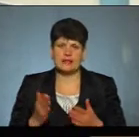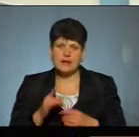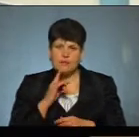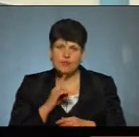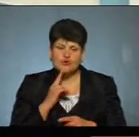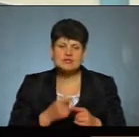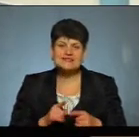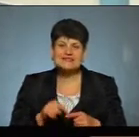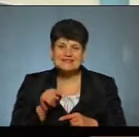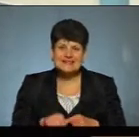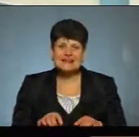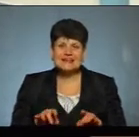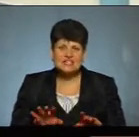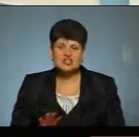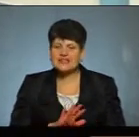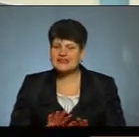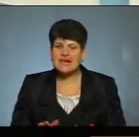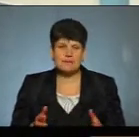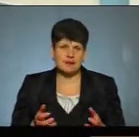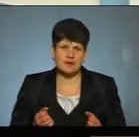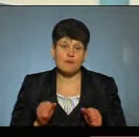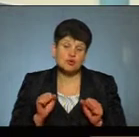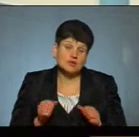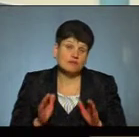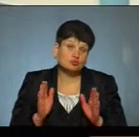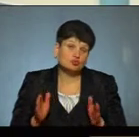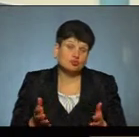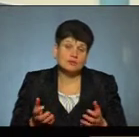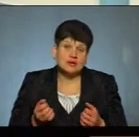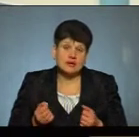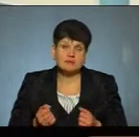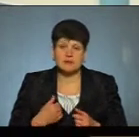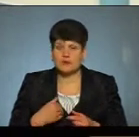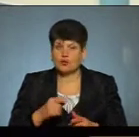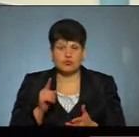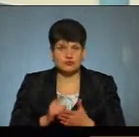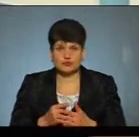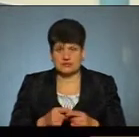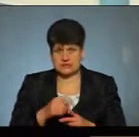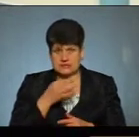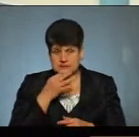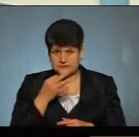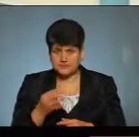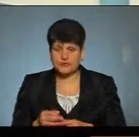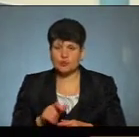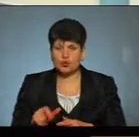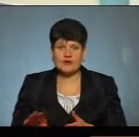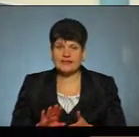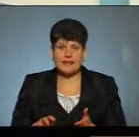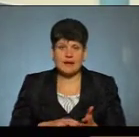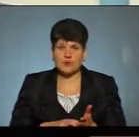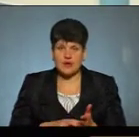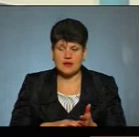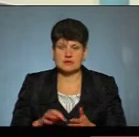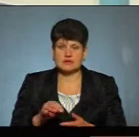що таких рішень ще не приймалося, можливо, вони будуть прийняті. Ми обов'язково завчасно про це повідомимо, для того, щоб люди не боялися про